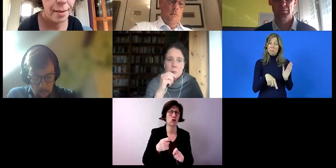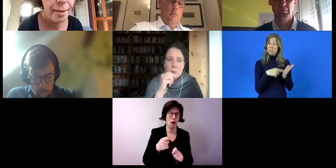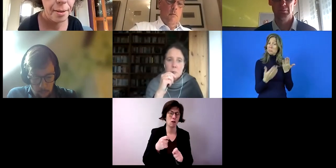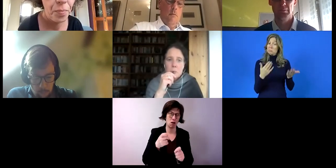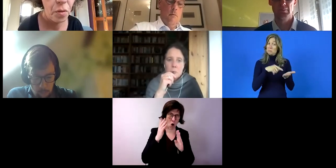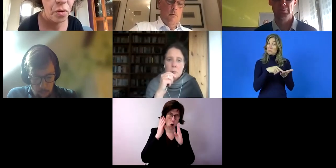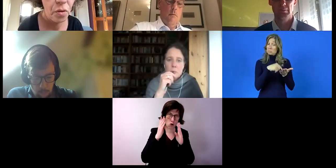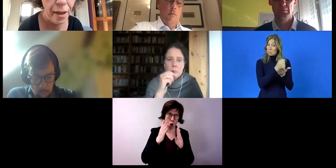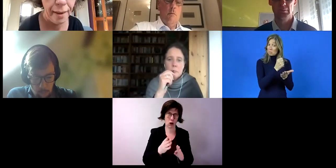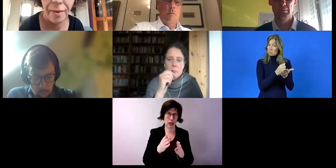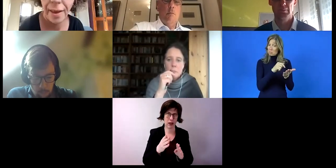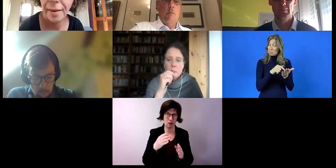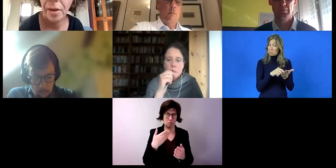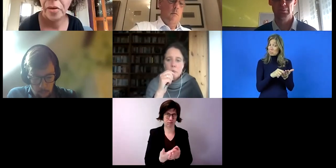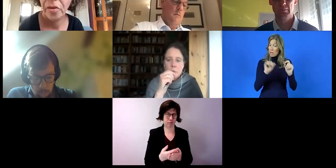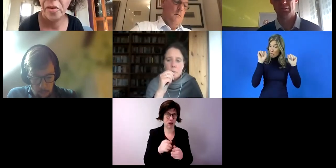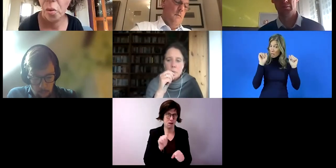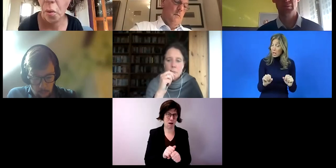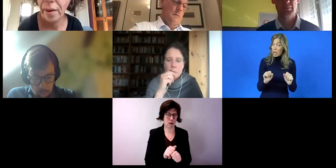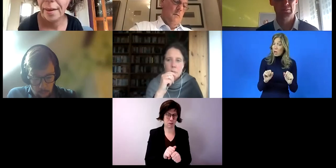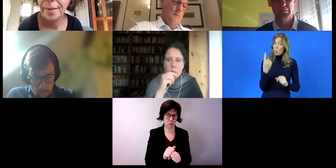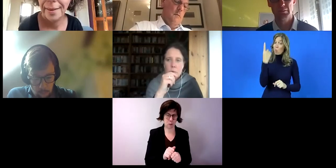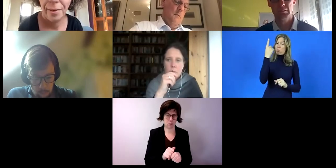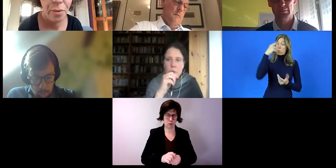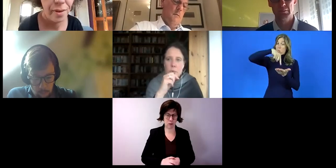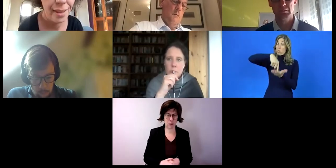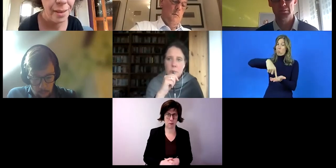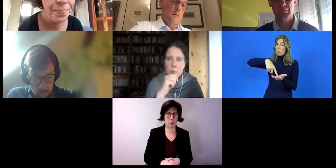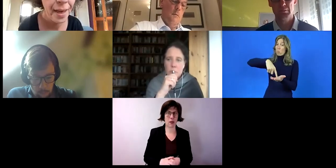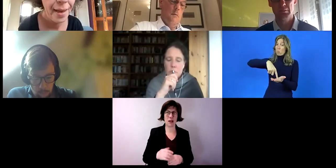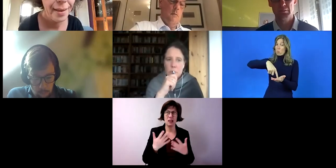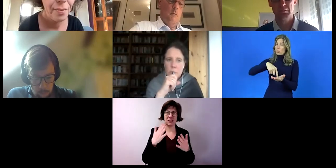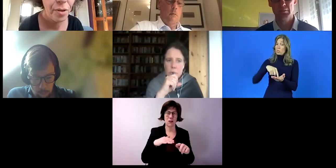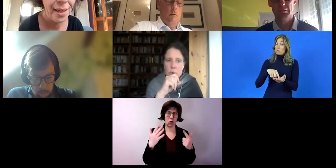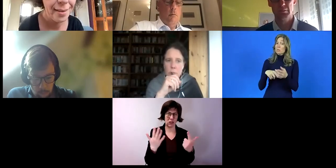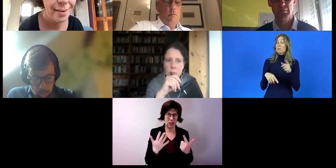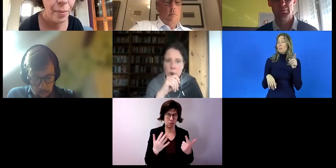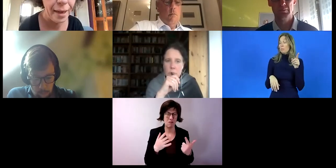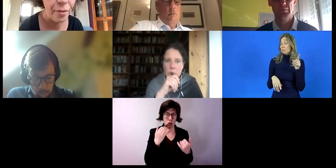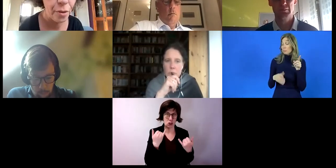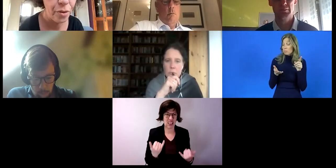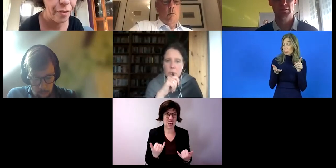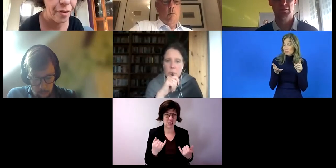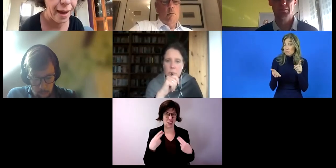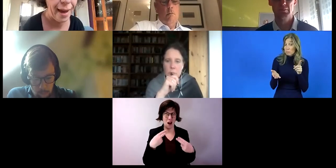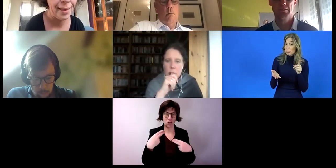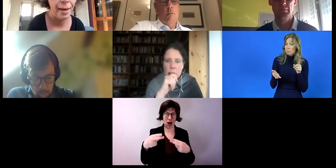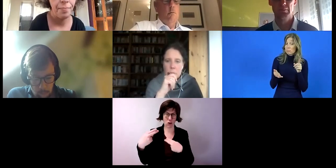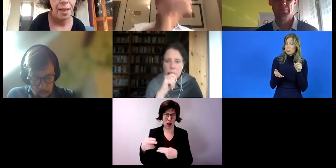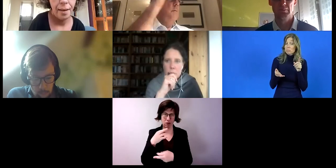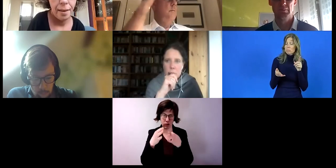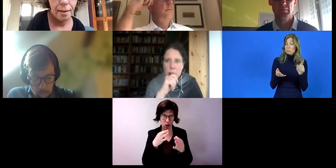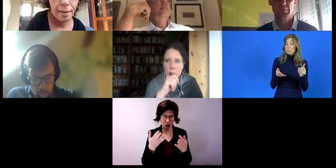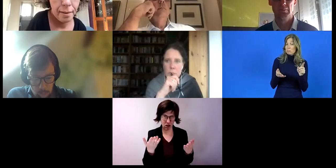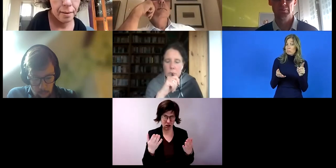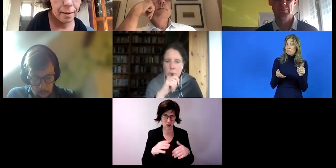uns vorlegen werden. So, zehn vor sieben. Ich würde jetzt in die Beantwortung der Fragen geben.